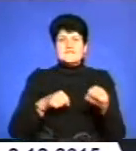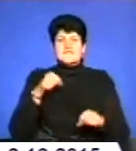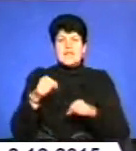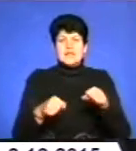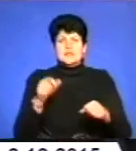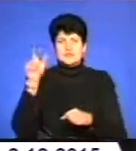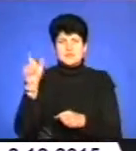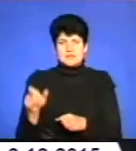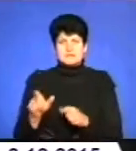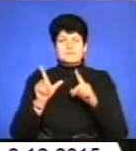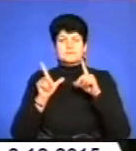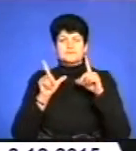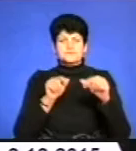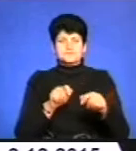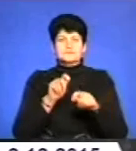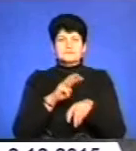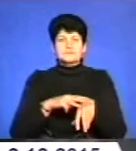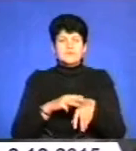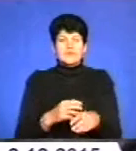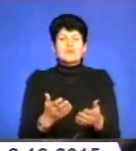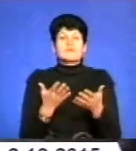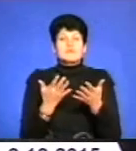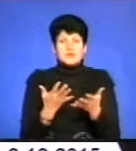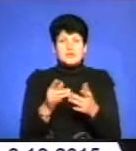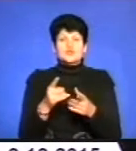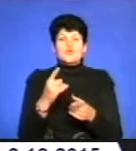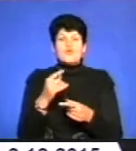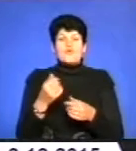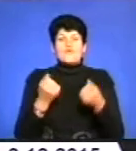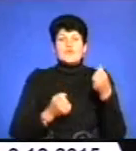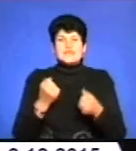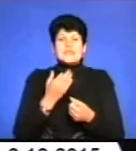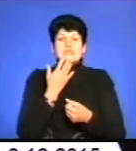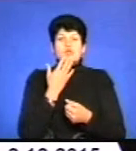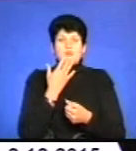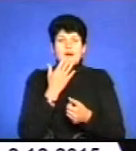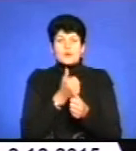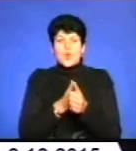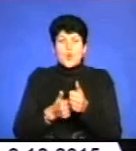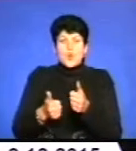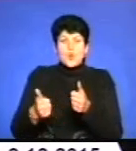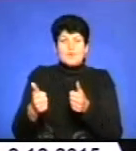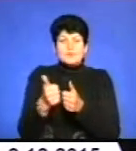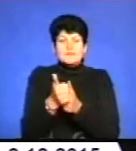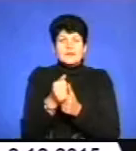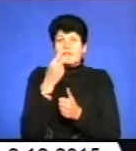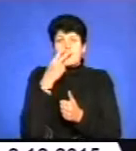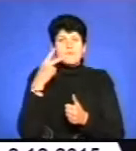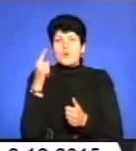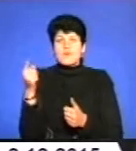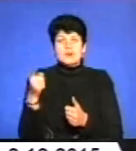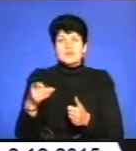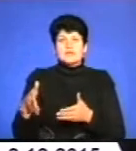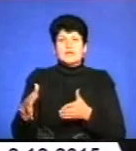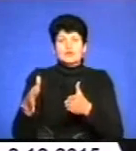-оперативна група виїхала на місце пригоди, де з'ясувалося, що водій Іномарки, здійснюючи обгін попутнього транспорту, не поміти на дорозі